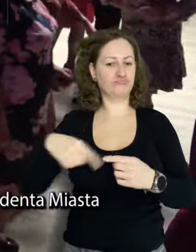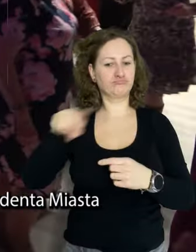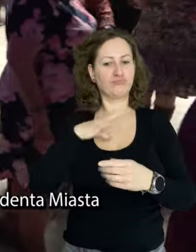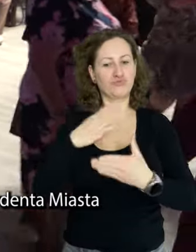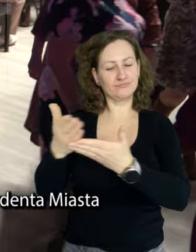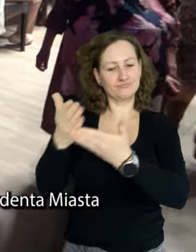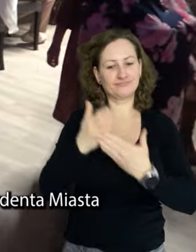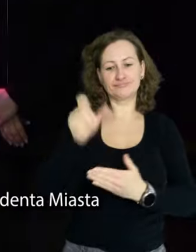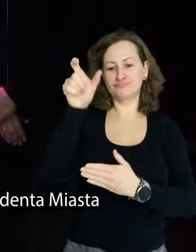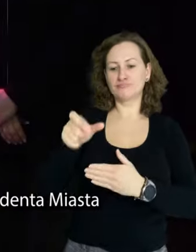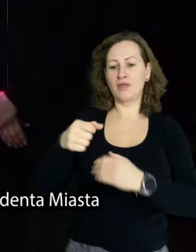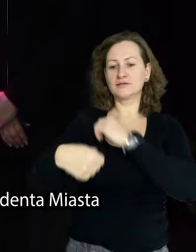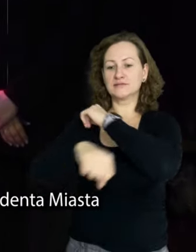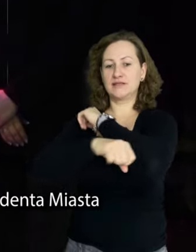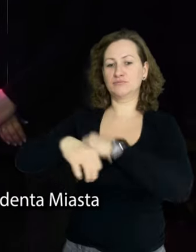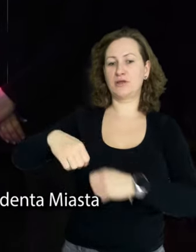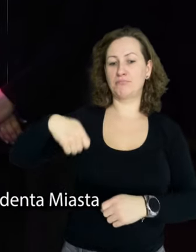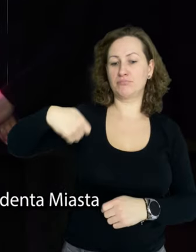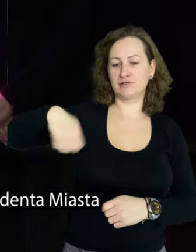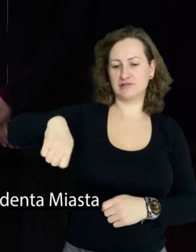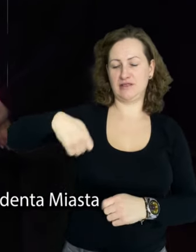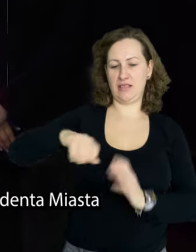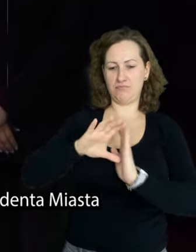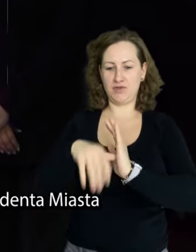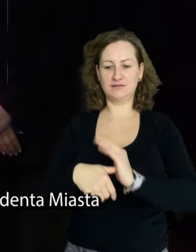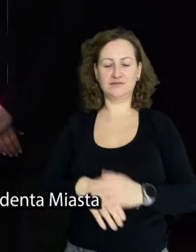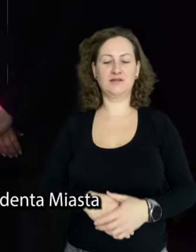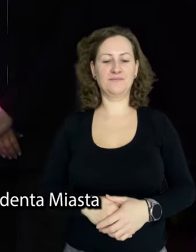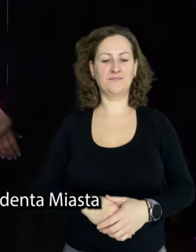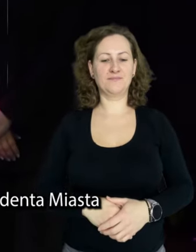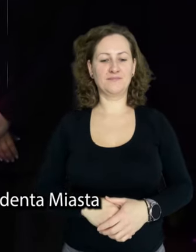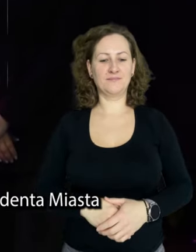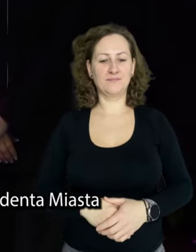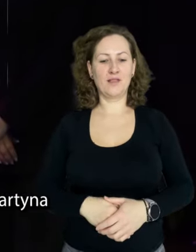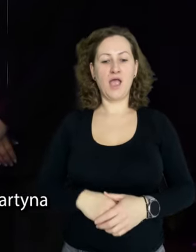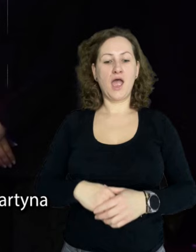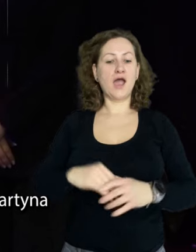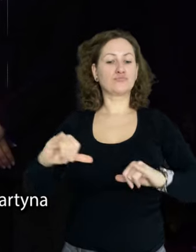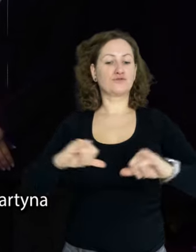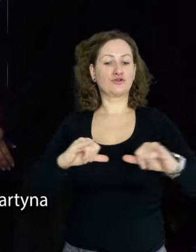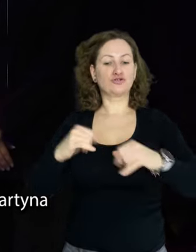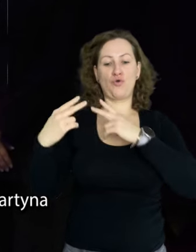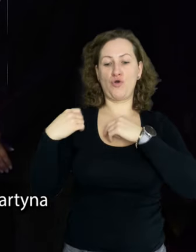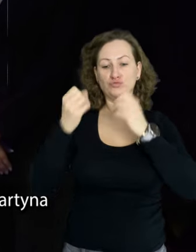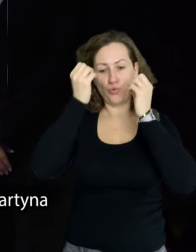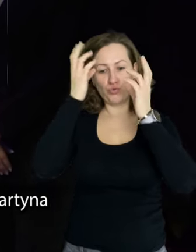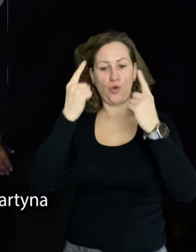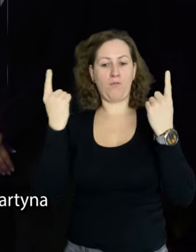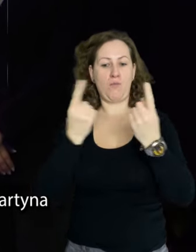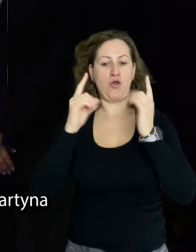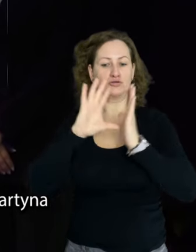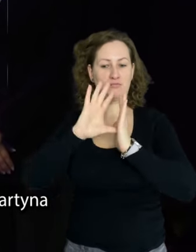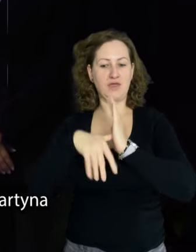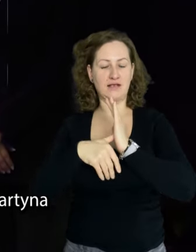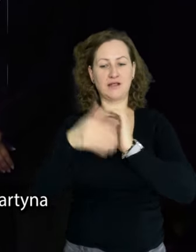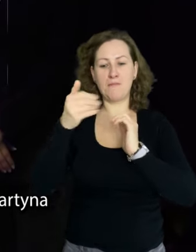znaleźli się m.in. zastępca prezydenta miasta do spraw społecznych Maciej Kalinowski, przewodnicząca Komisji Kultury i Promocji